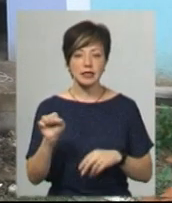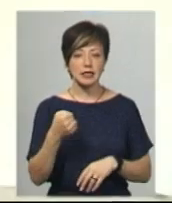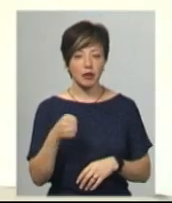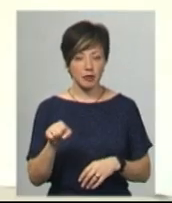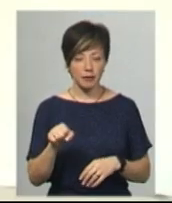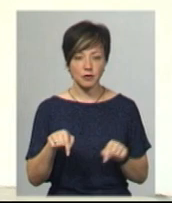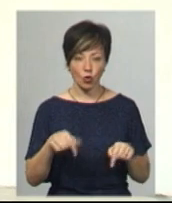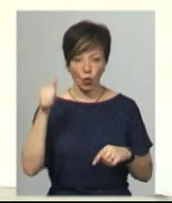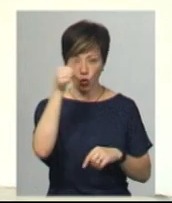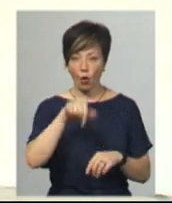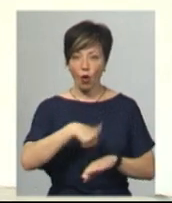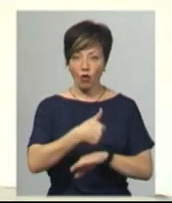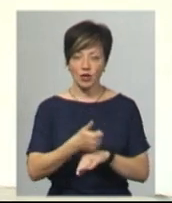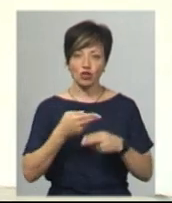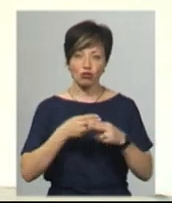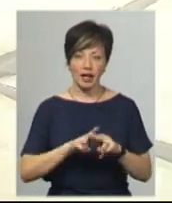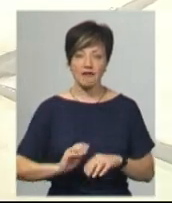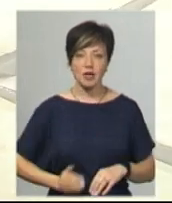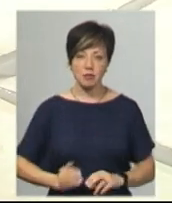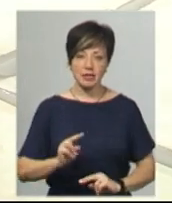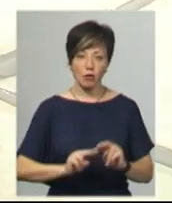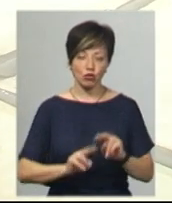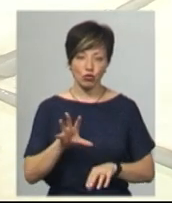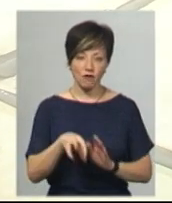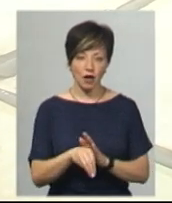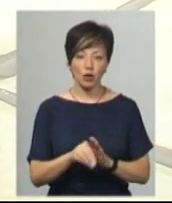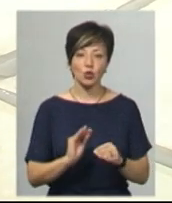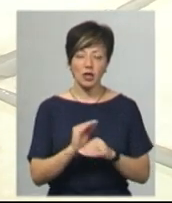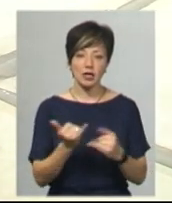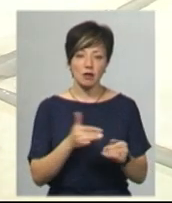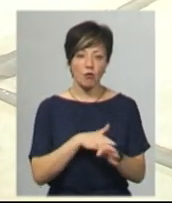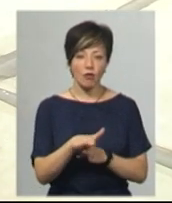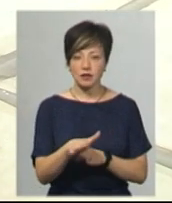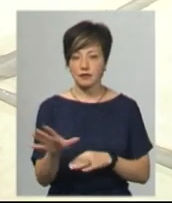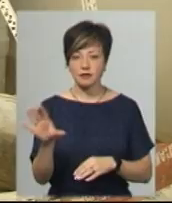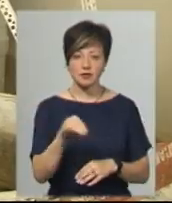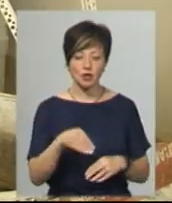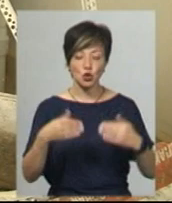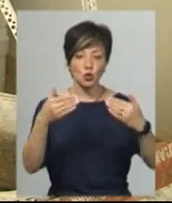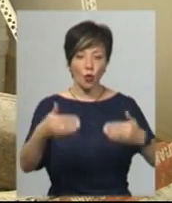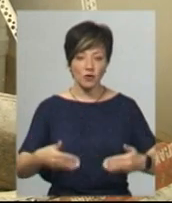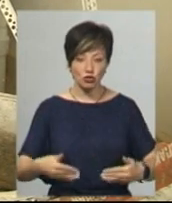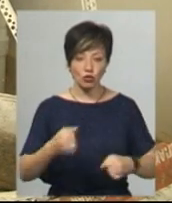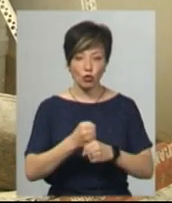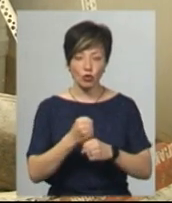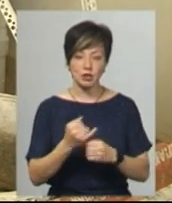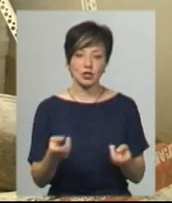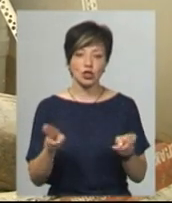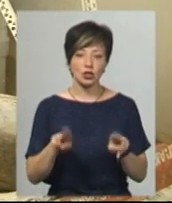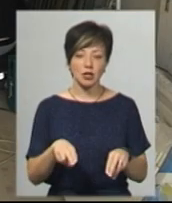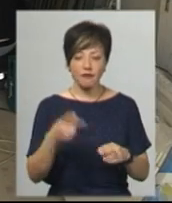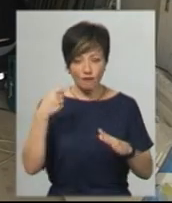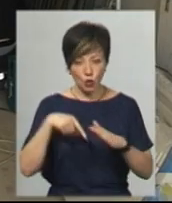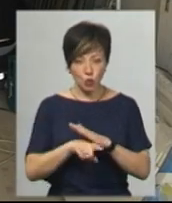цього року, каже головний інженер фірми-забудовника Іван Кучер. Додає, нині повністю виконані всі зовнішні роботи, наразі залишилося провести